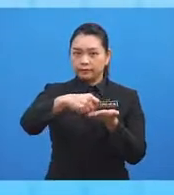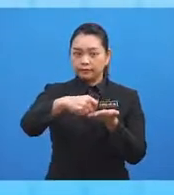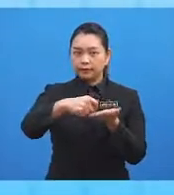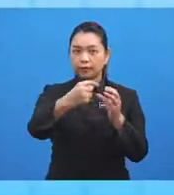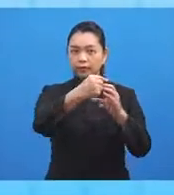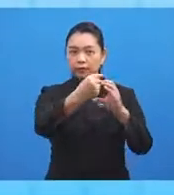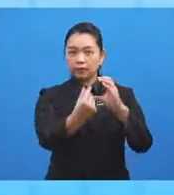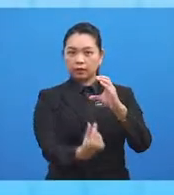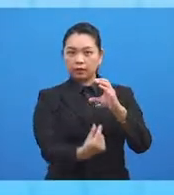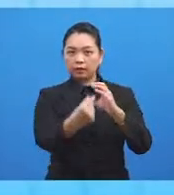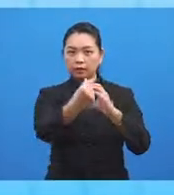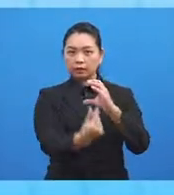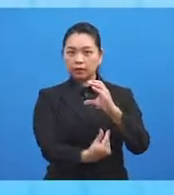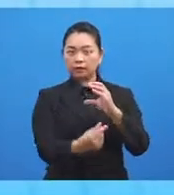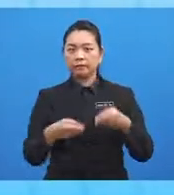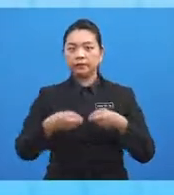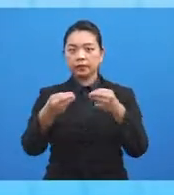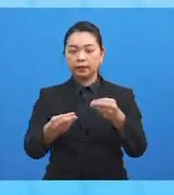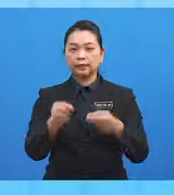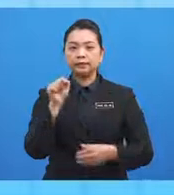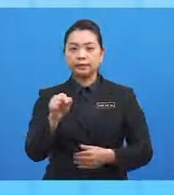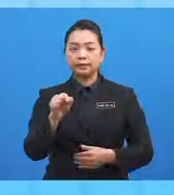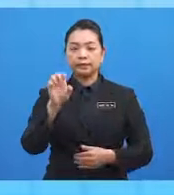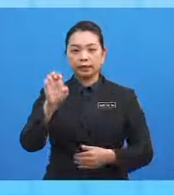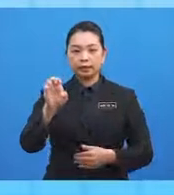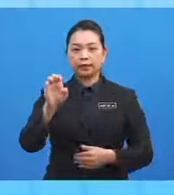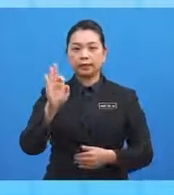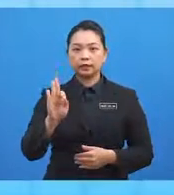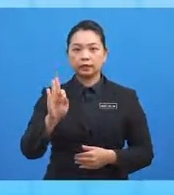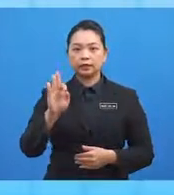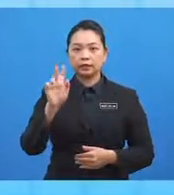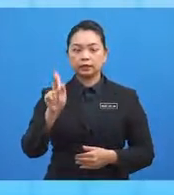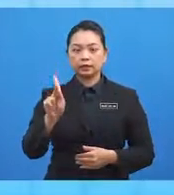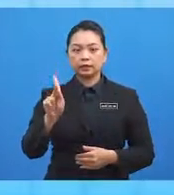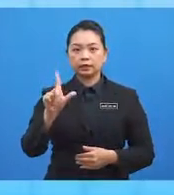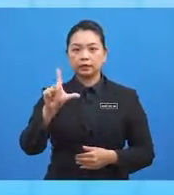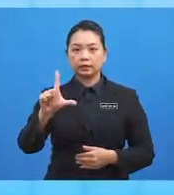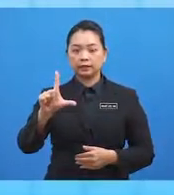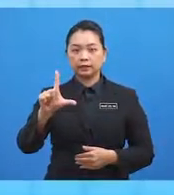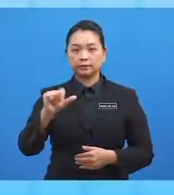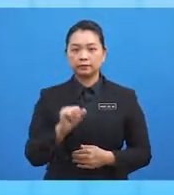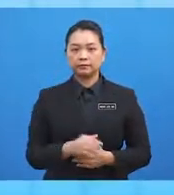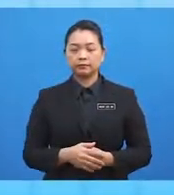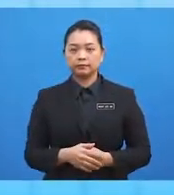longitude bagi titik E, F, K dan L.